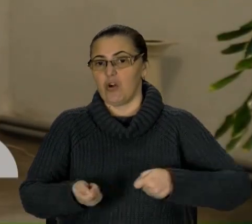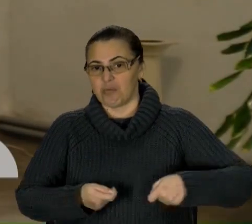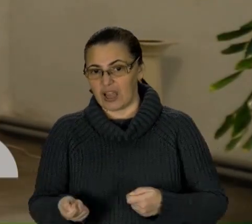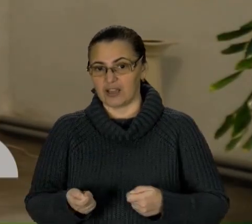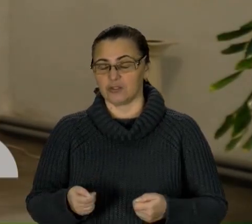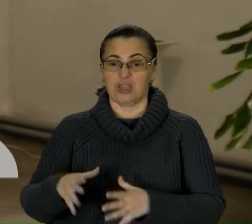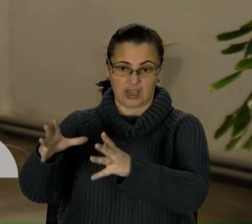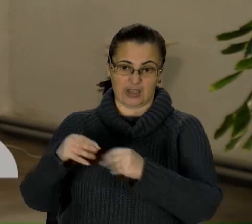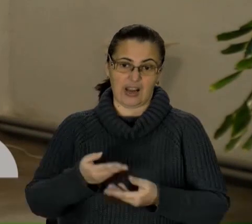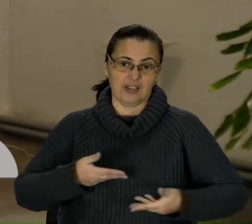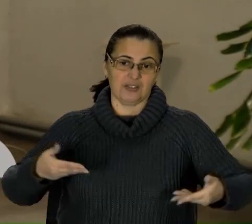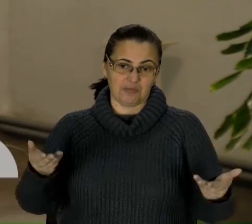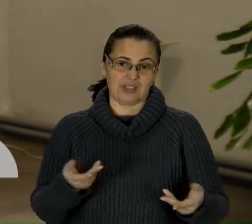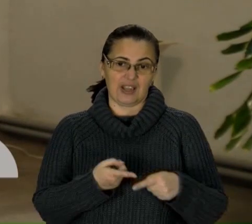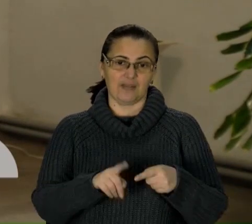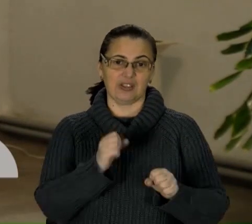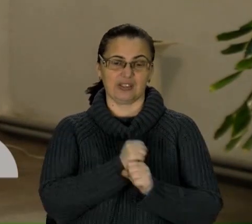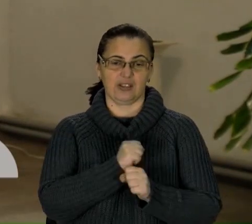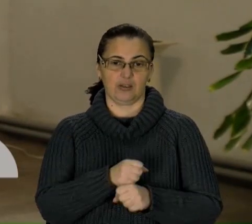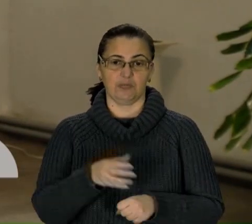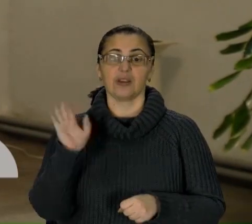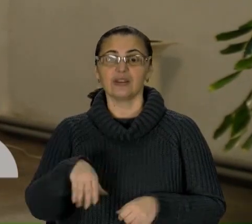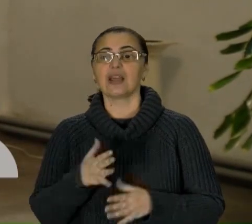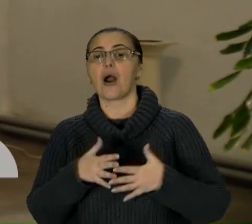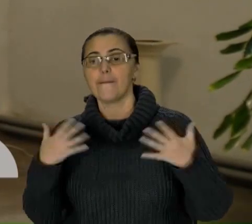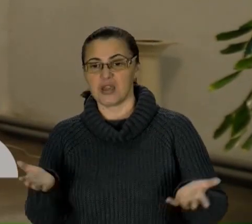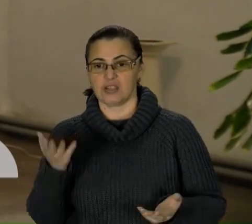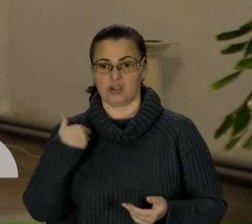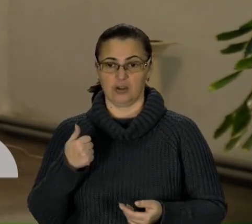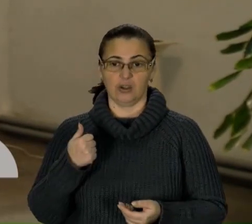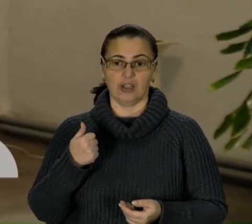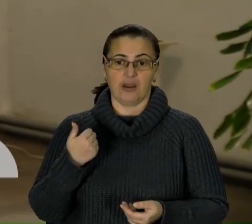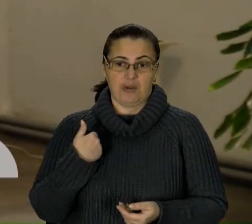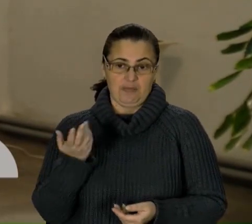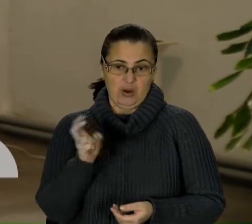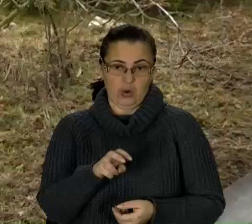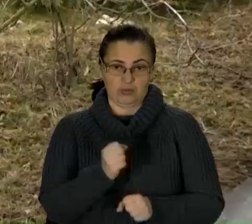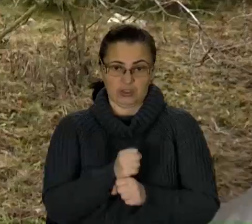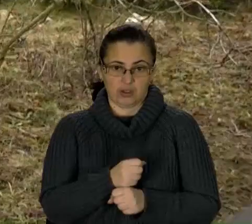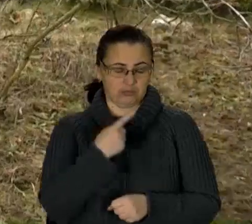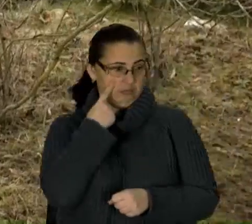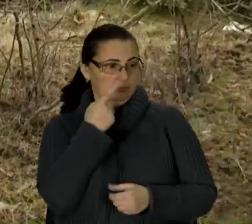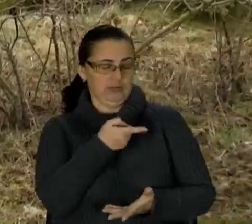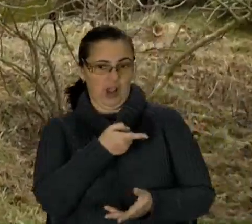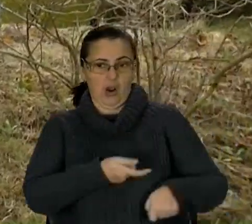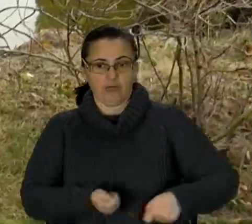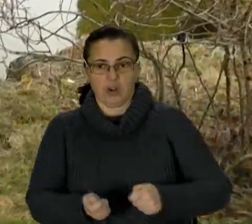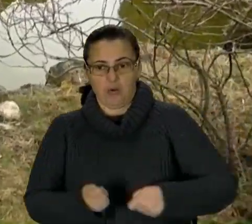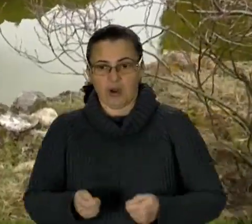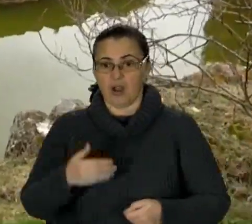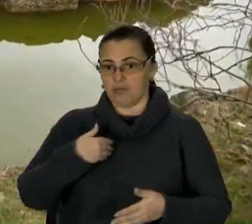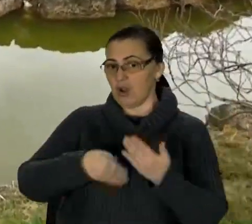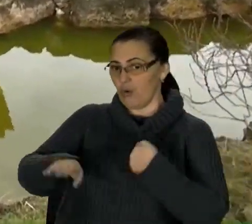навіть більше. Тобто ми приходимо на роботу, він же щось копає, ми йдемо з роботи, він ще щось там копає. Невтомно працював і